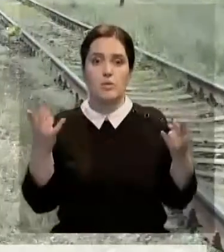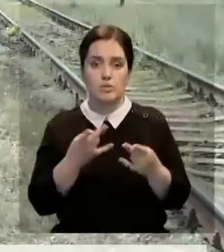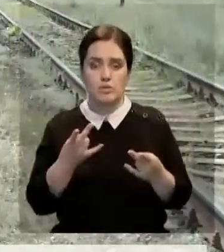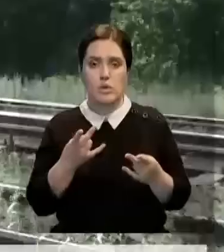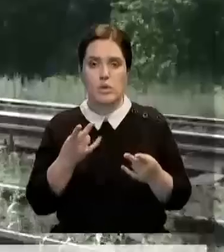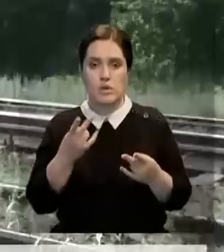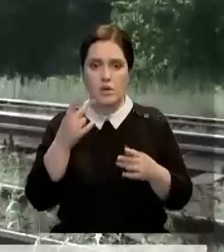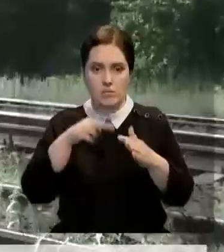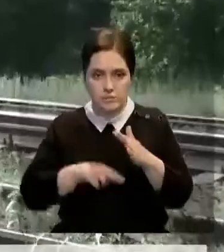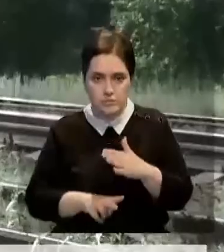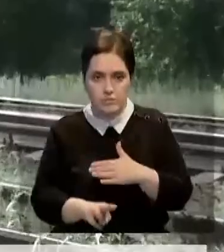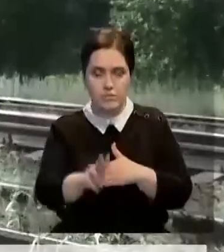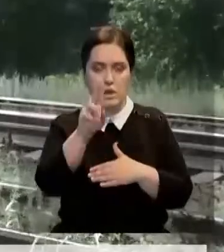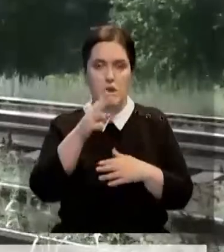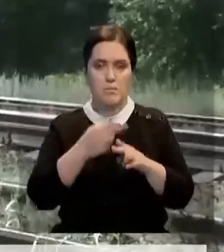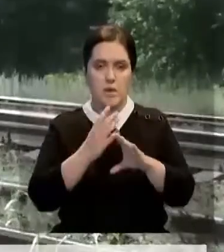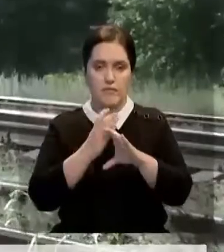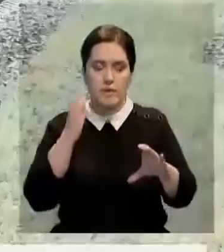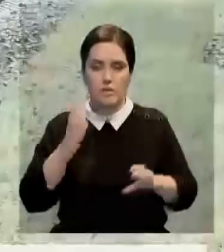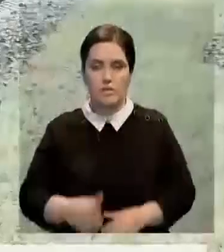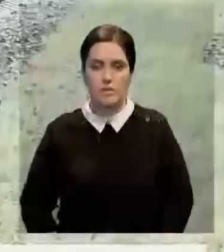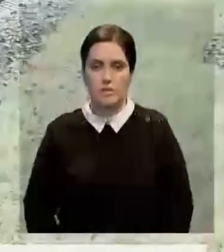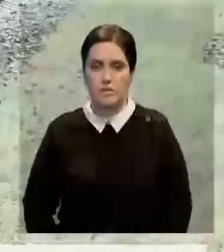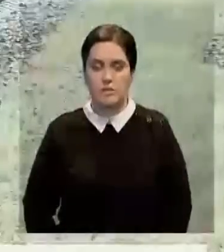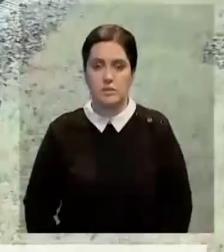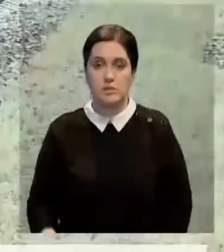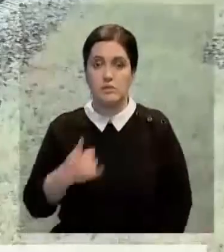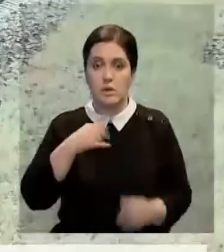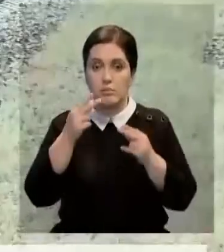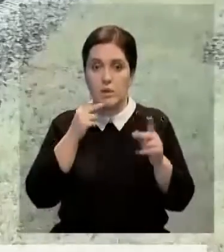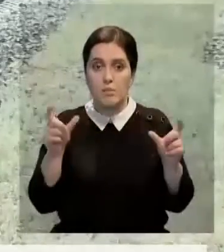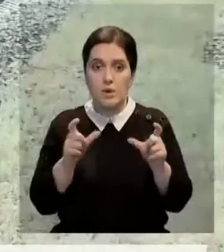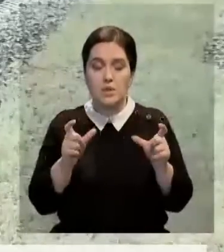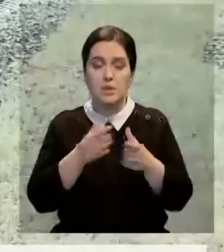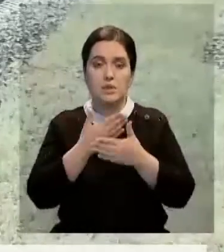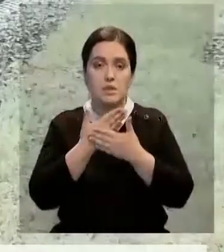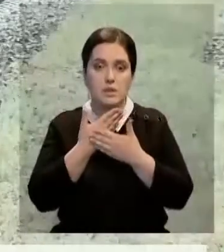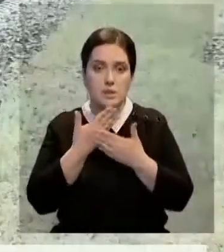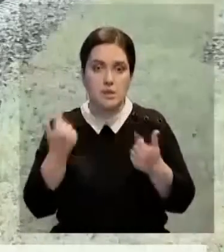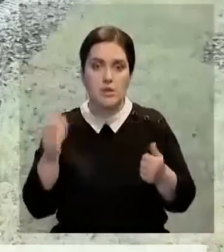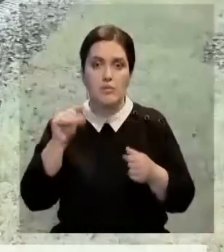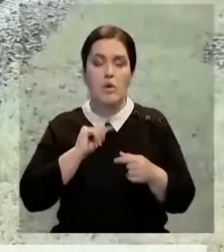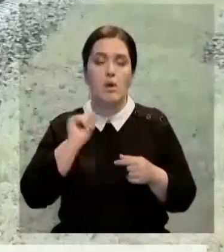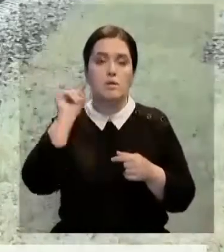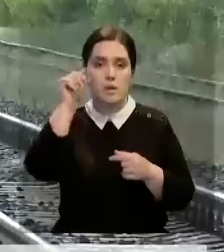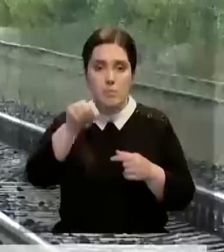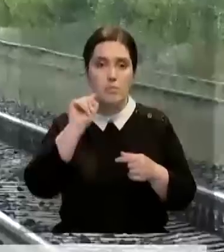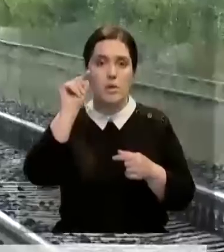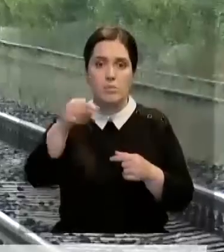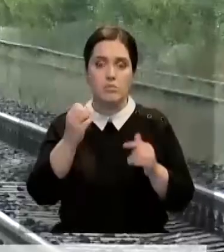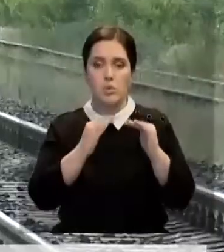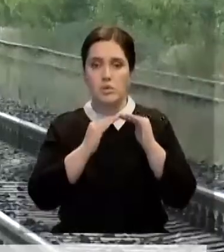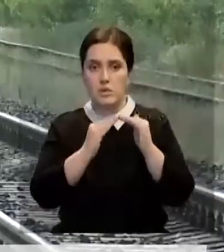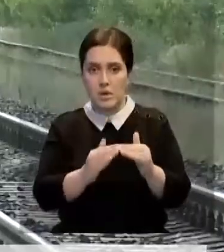приходится пролезать под вагонами. У нас здесь даже элементарно продуктового магазина нет. У нас все на той стороне, здесь просто дома.